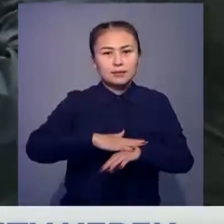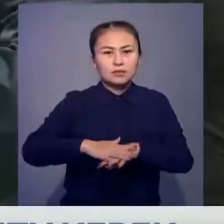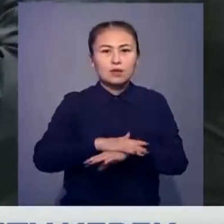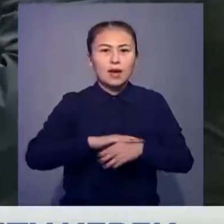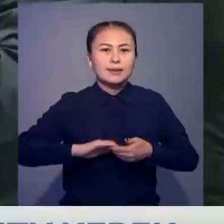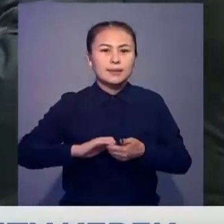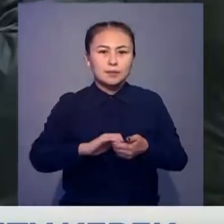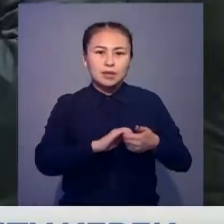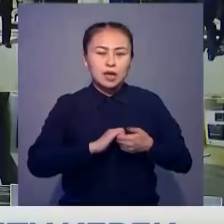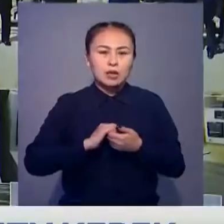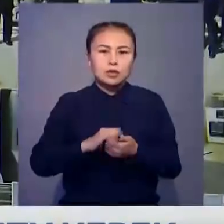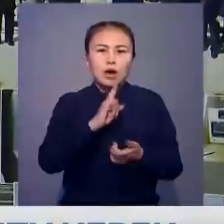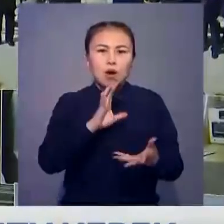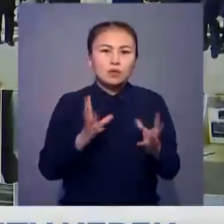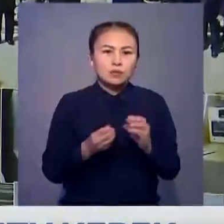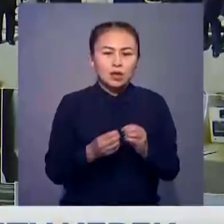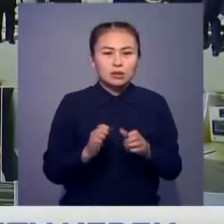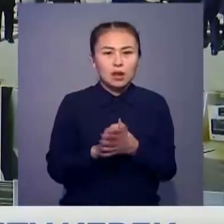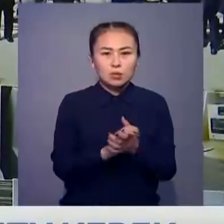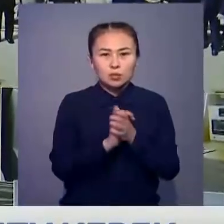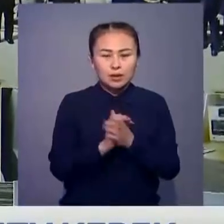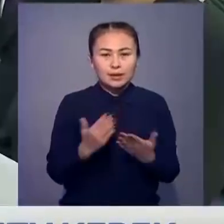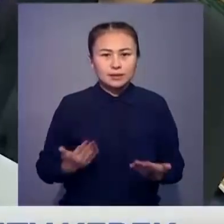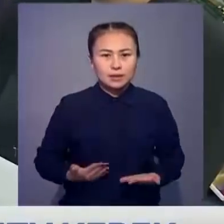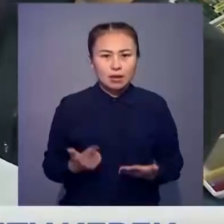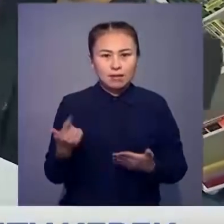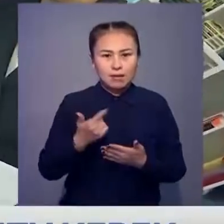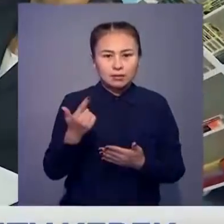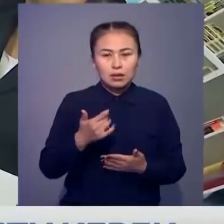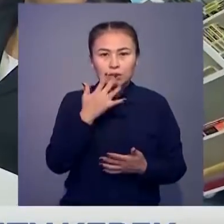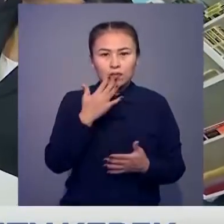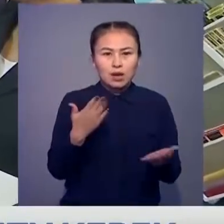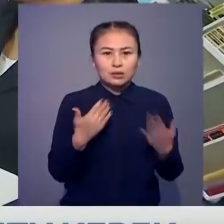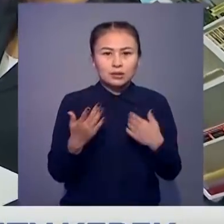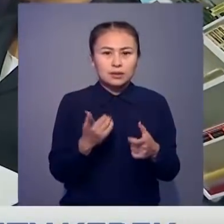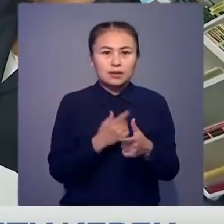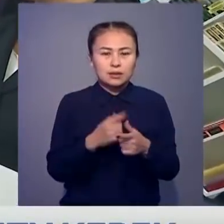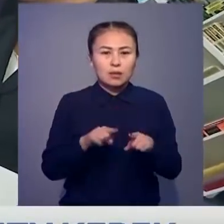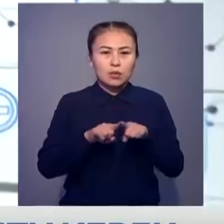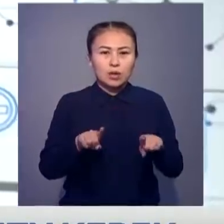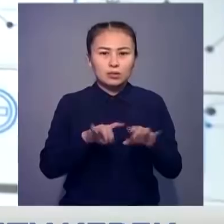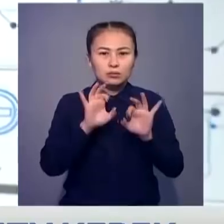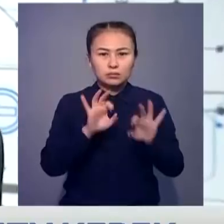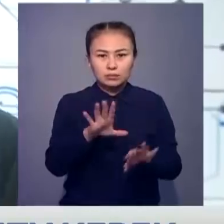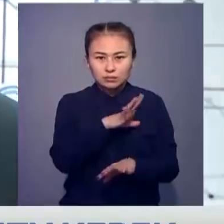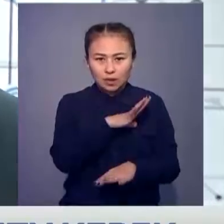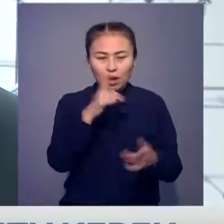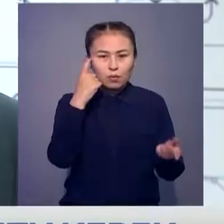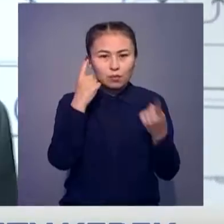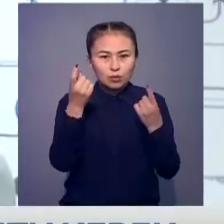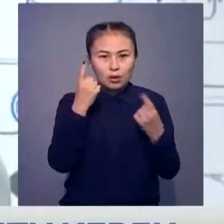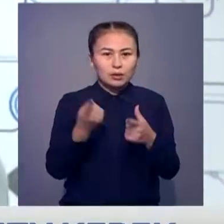Қалқасамблеясының елдегі ауыз бірлік пен татуылықтың кепілі болып, ұлтаралық ынтымақтастықты насиқатта бұтырған үлгетті.